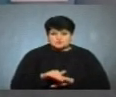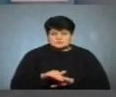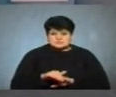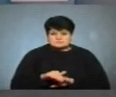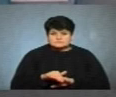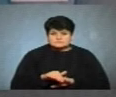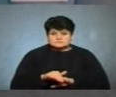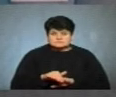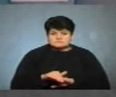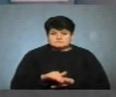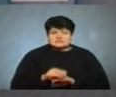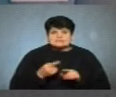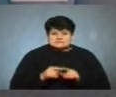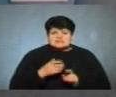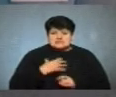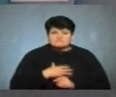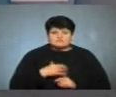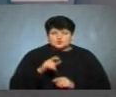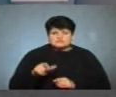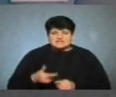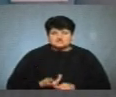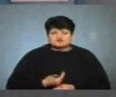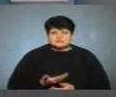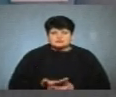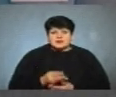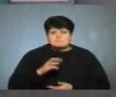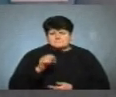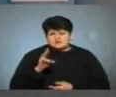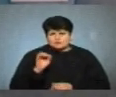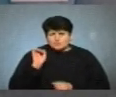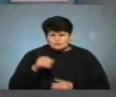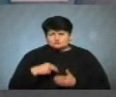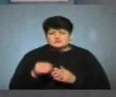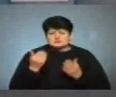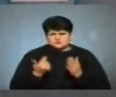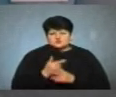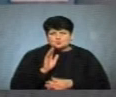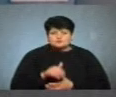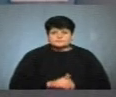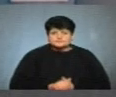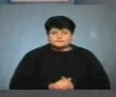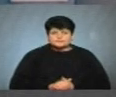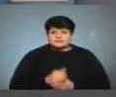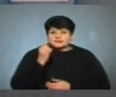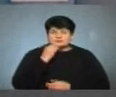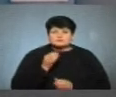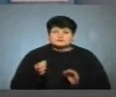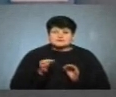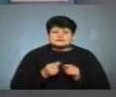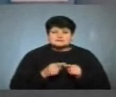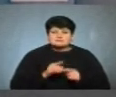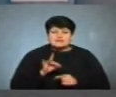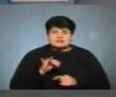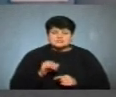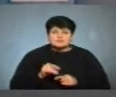Все-таки найважливіше це людське життя. А майно можна надбати знову. Дякую вам, що прийналася до нашої розмови. Нагадаю, це була